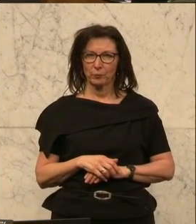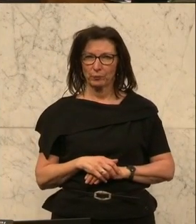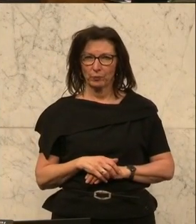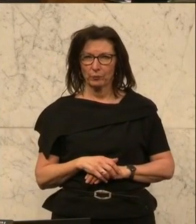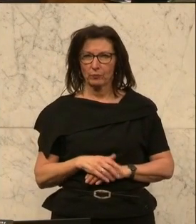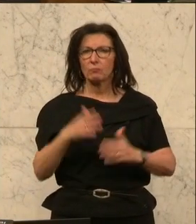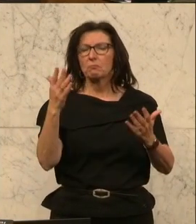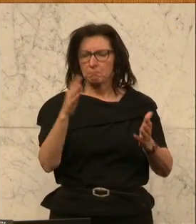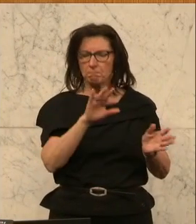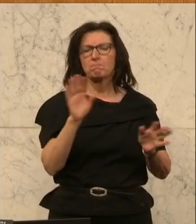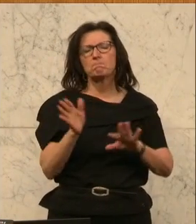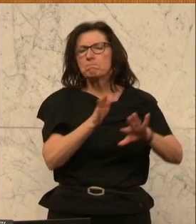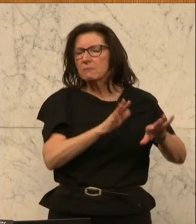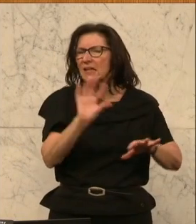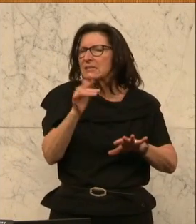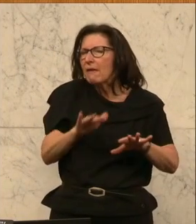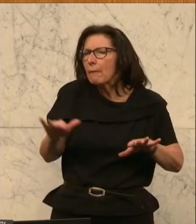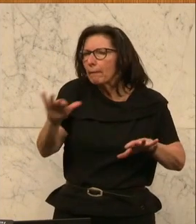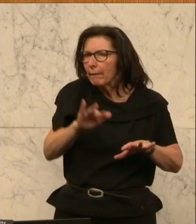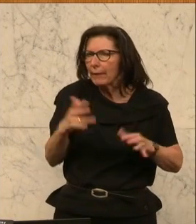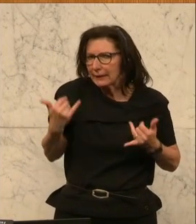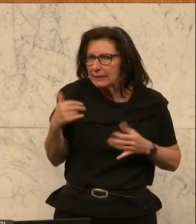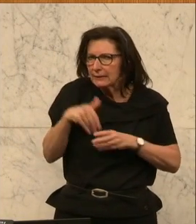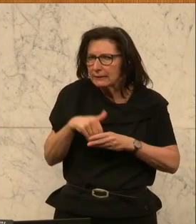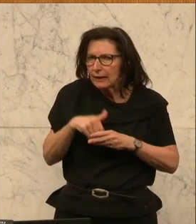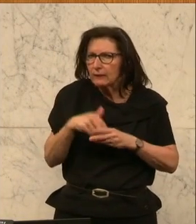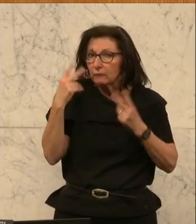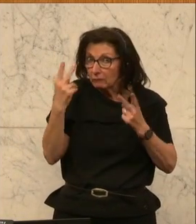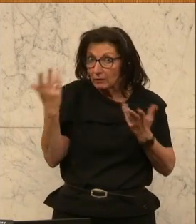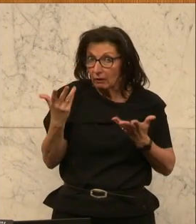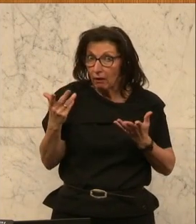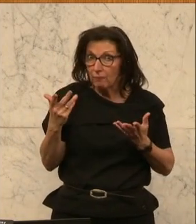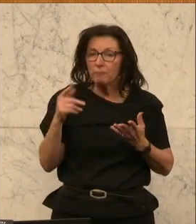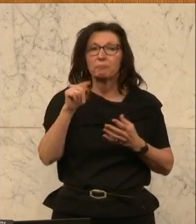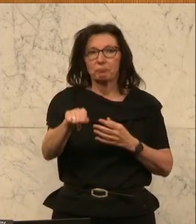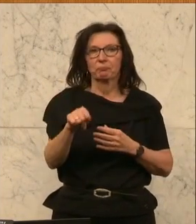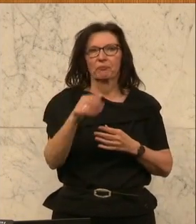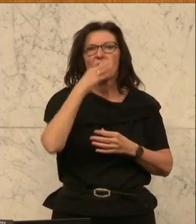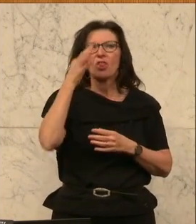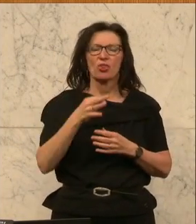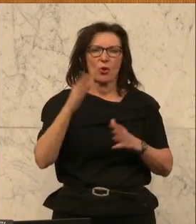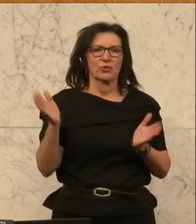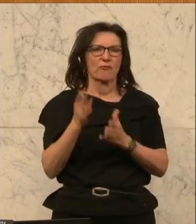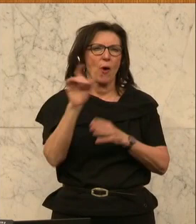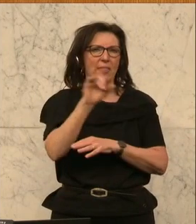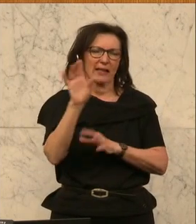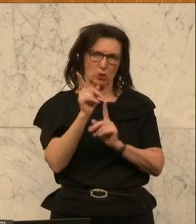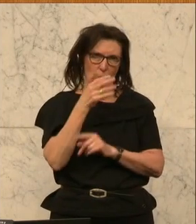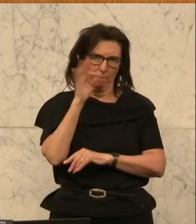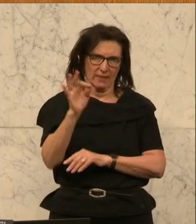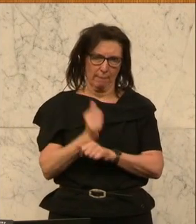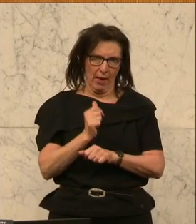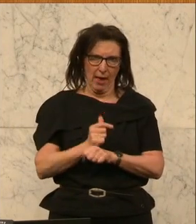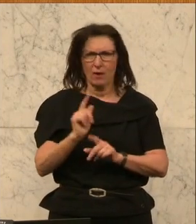Der zweite Bereich, um den es heute geht und der mir wichtig ist, sind Verbesserungen bei den Deutschförderklassen und den anderen